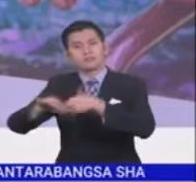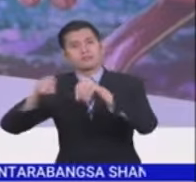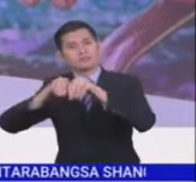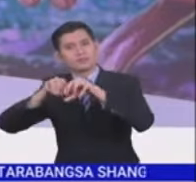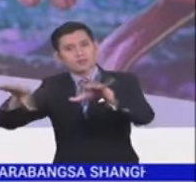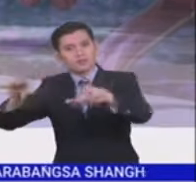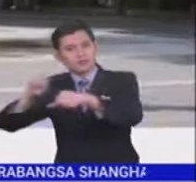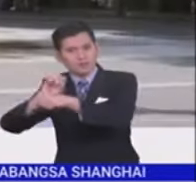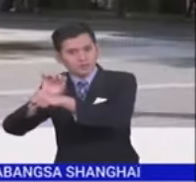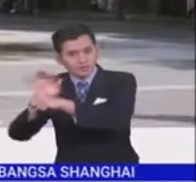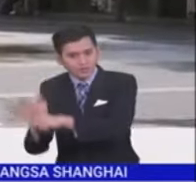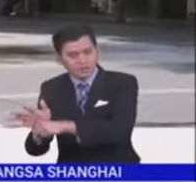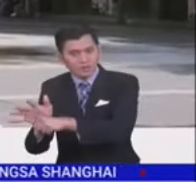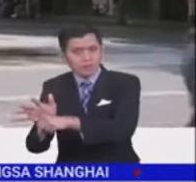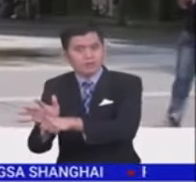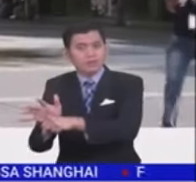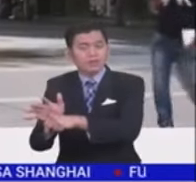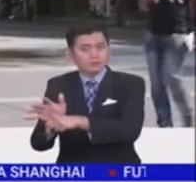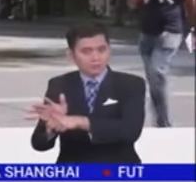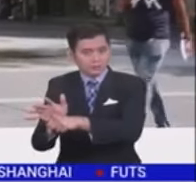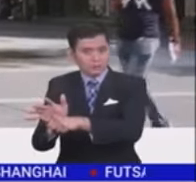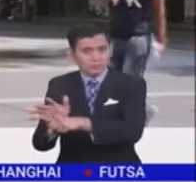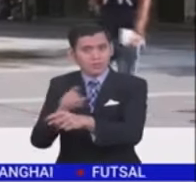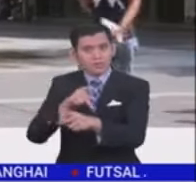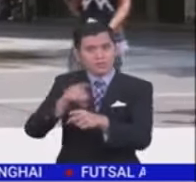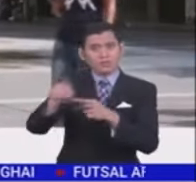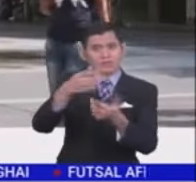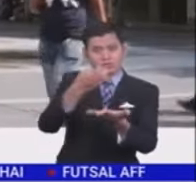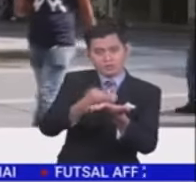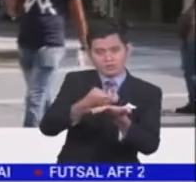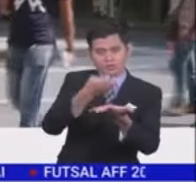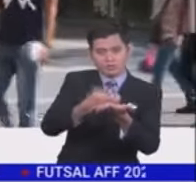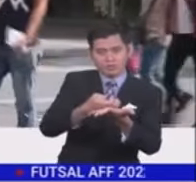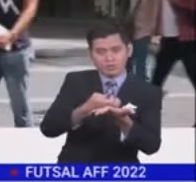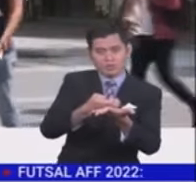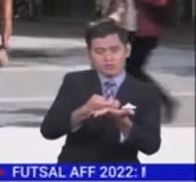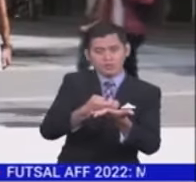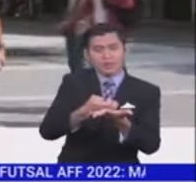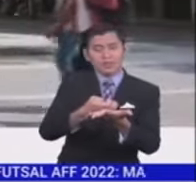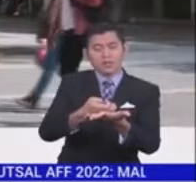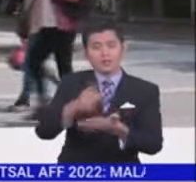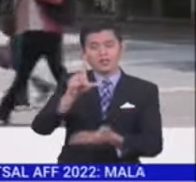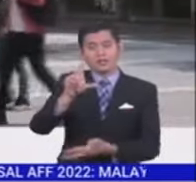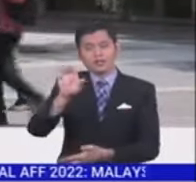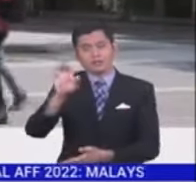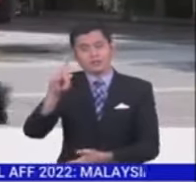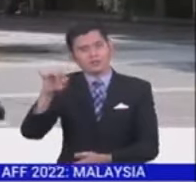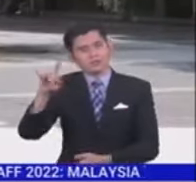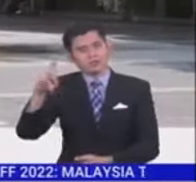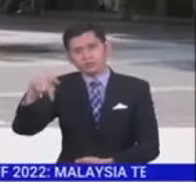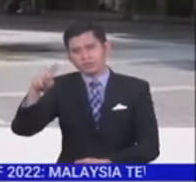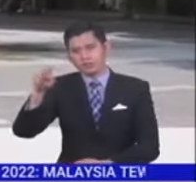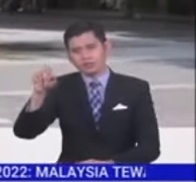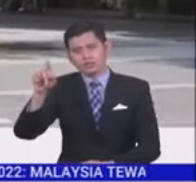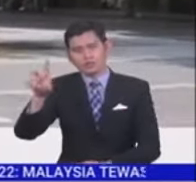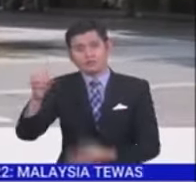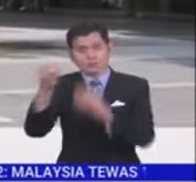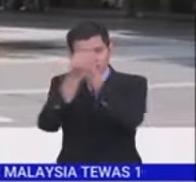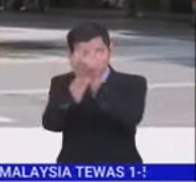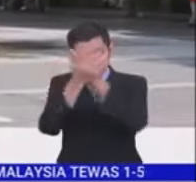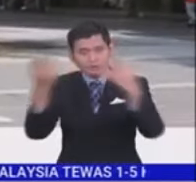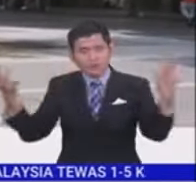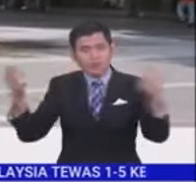Menurut Pakai Ekonomi Kanan Bank Dunia bagi Rantau Asia Timur dan Pasifik, Ririn Sawapu Namasari, selain COVID